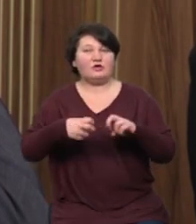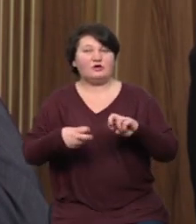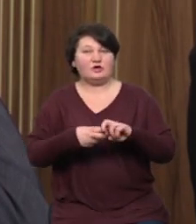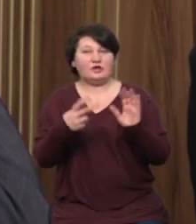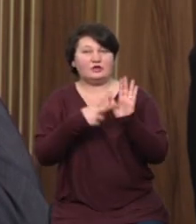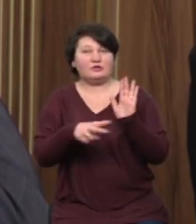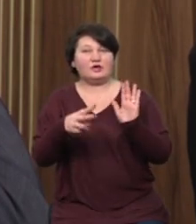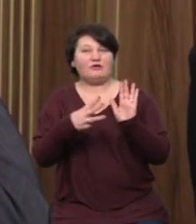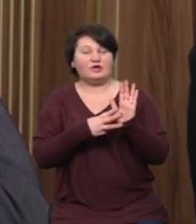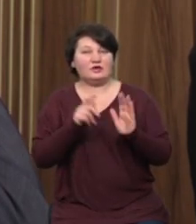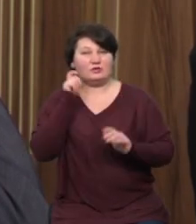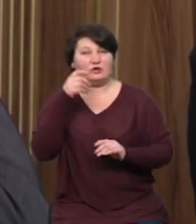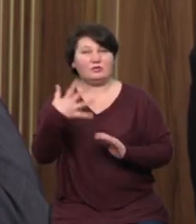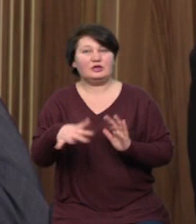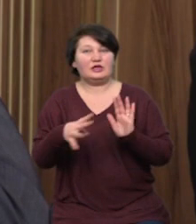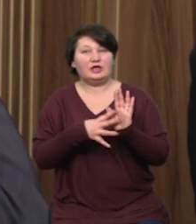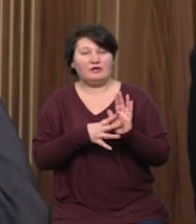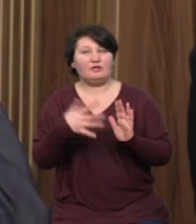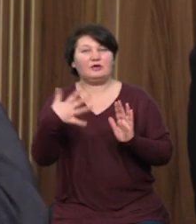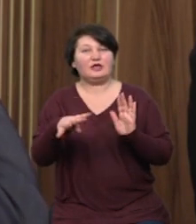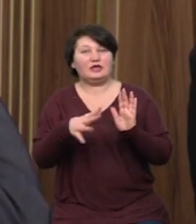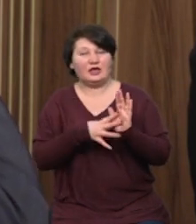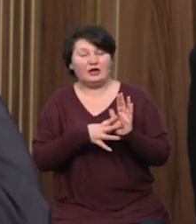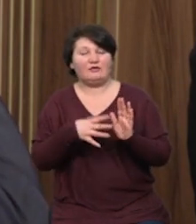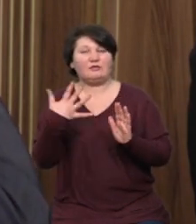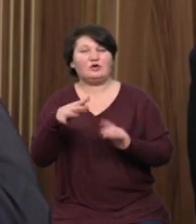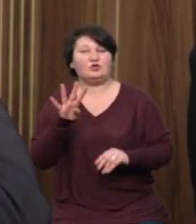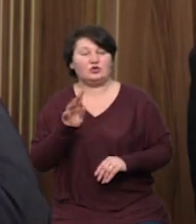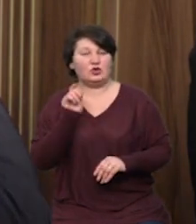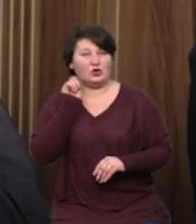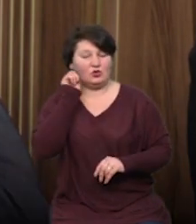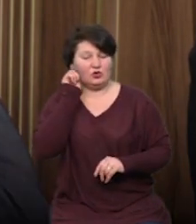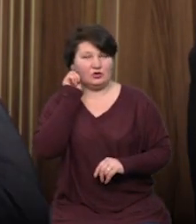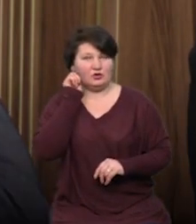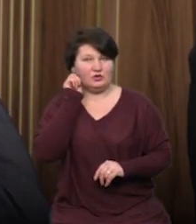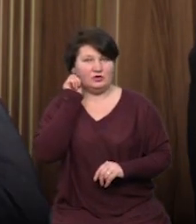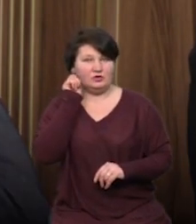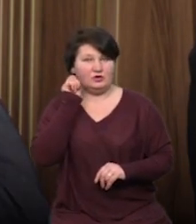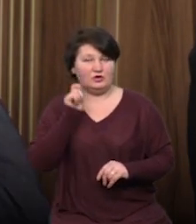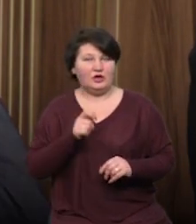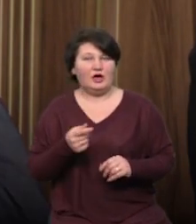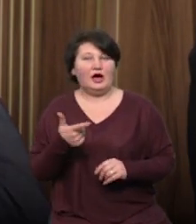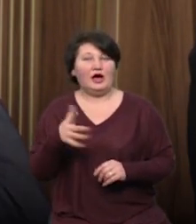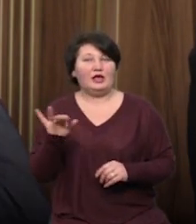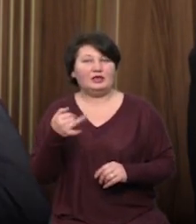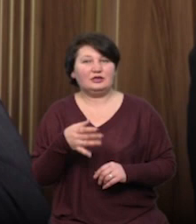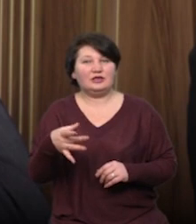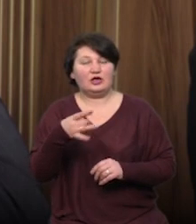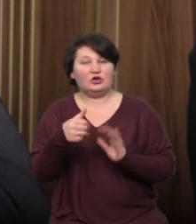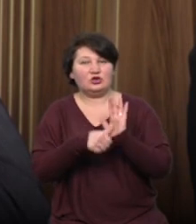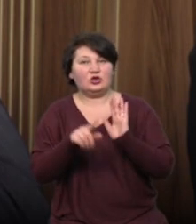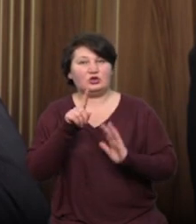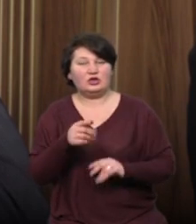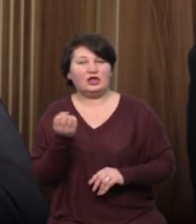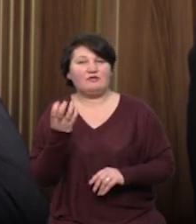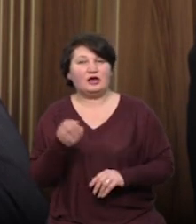років, 59 років, 59 років та 54 роки. А Галицький район, 61 рік, Інвірнянський